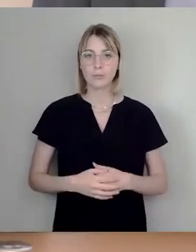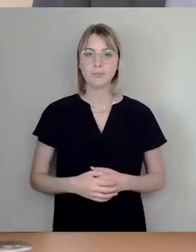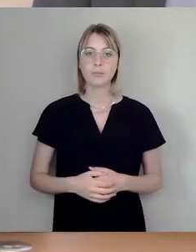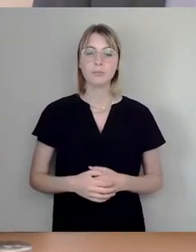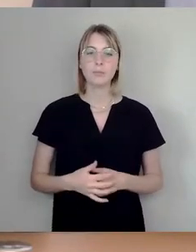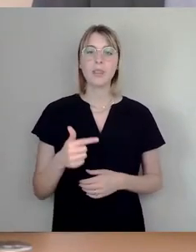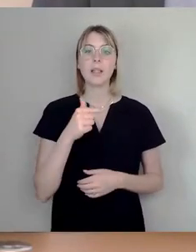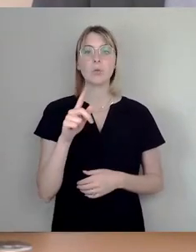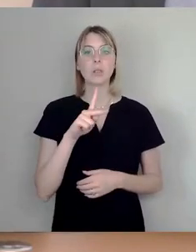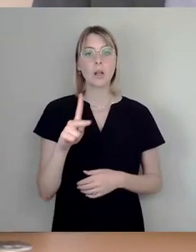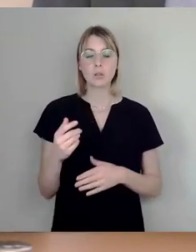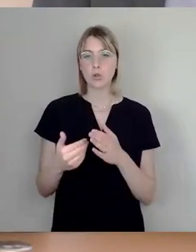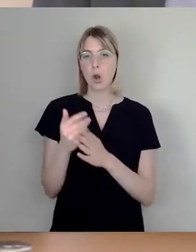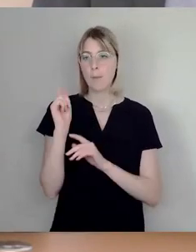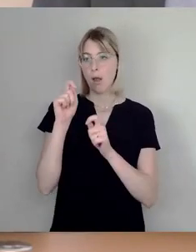neue Beauftragte.